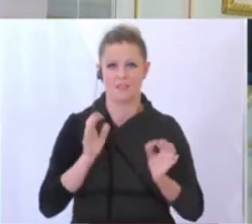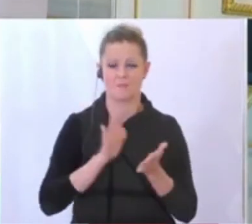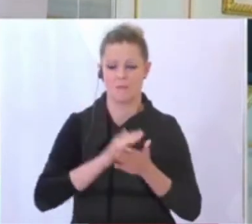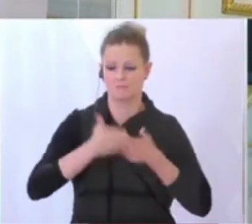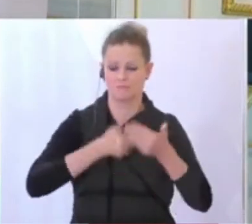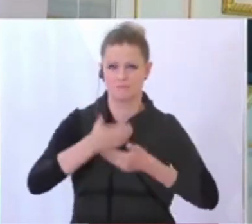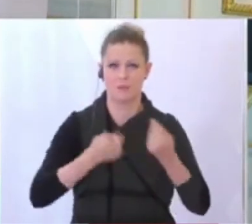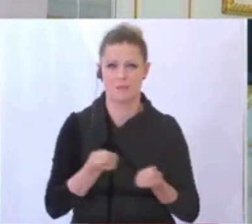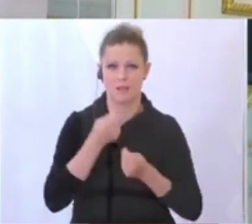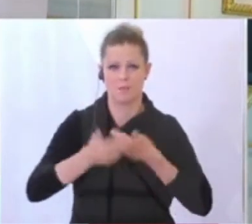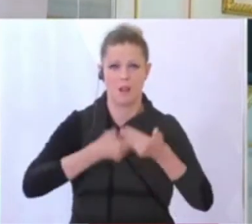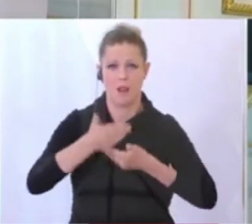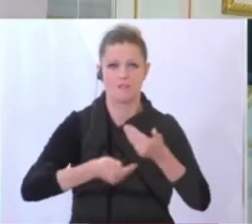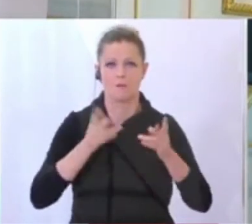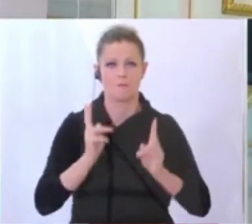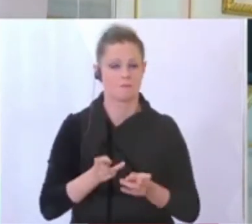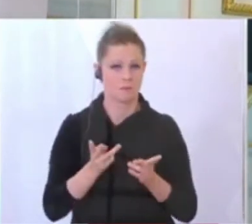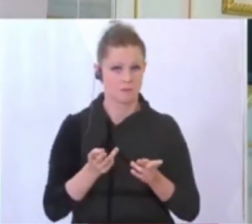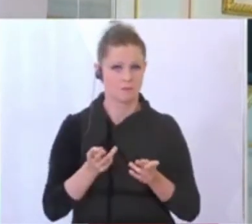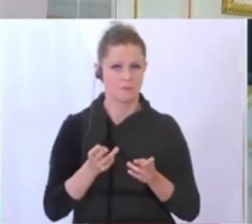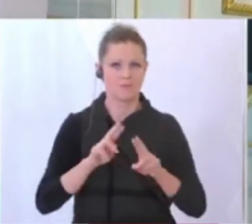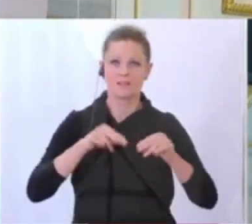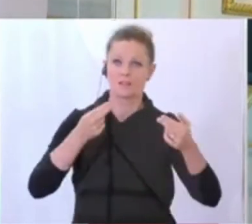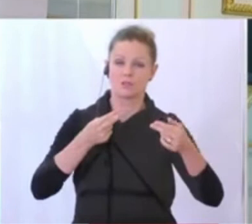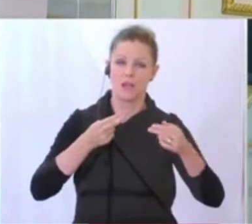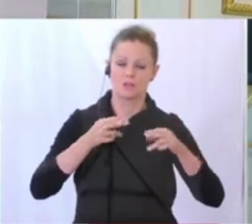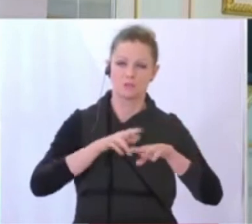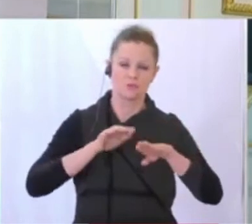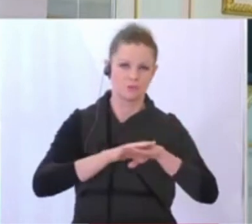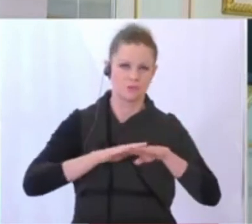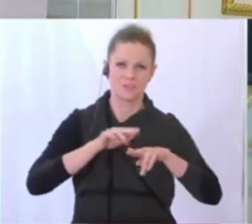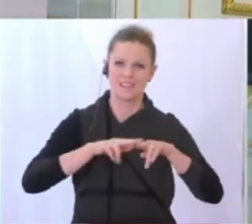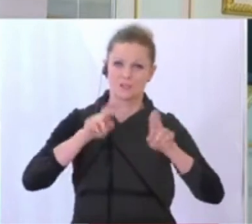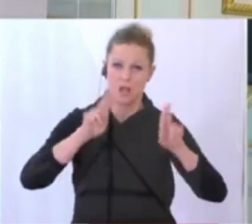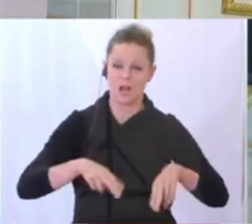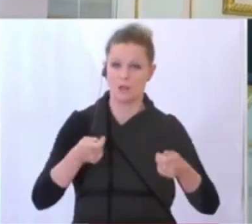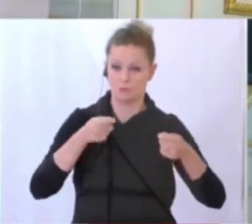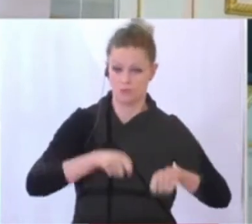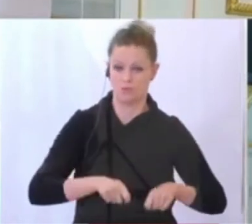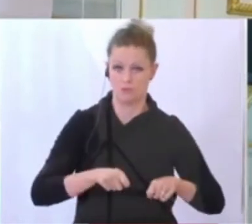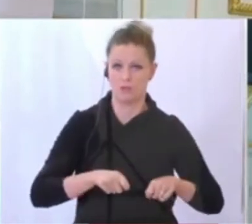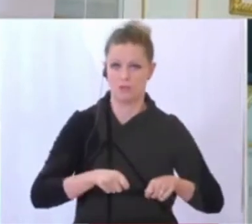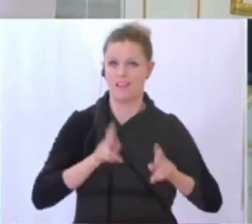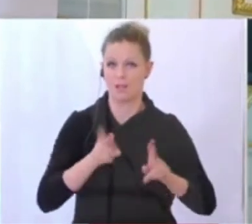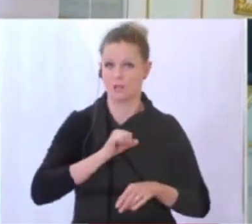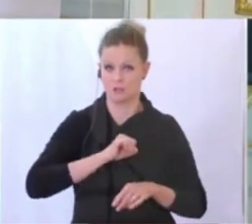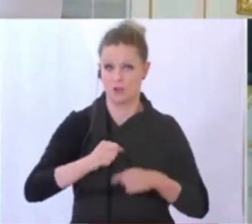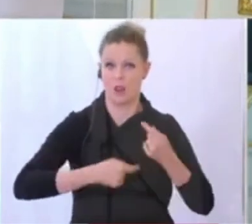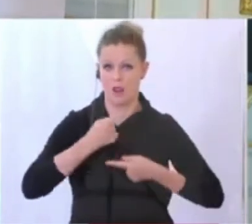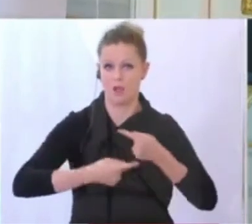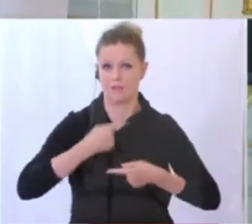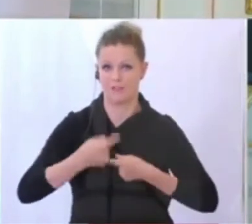laufenden Betrieb aufrechtzuerhalten. Da hat der Nationalrat sehr rasch beschlossen das Gesetz, dass wir in der Lage sind, auch laufende